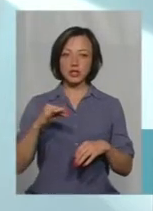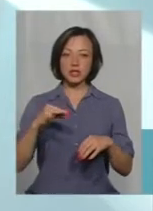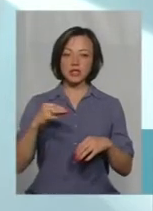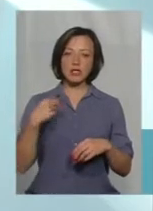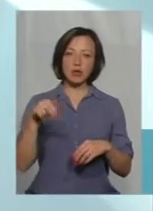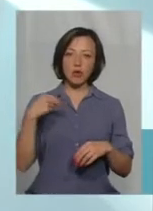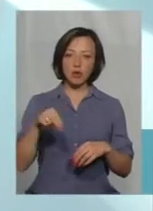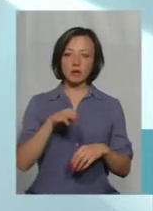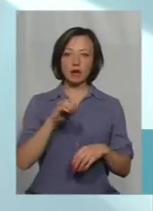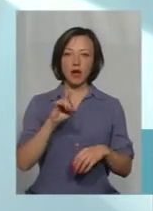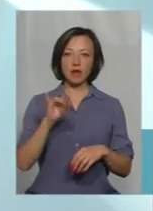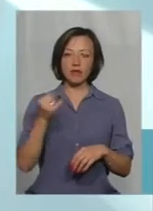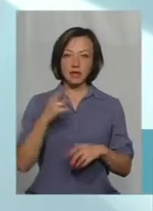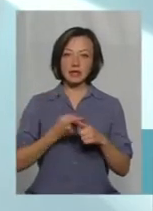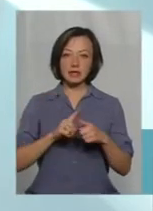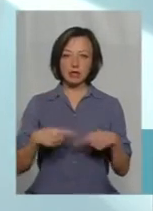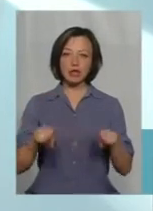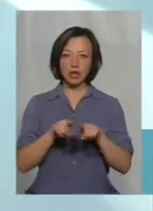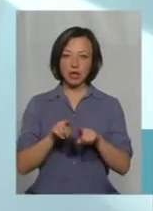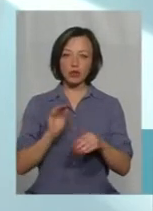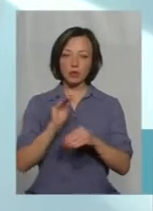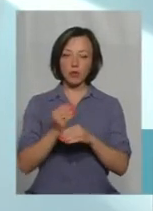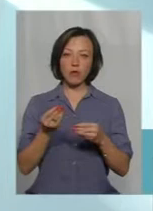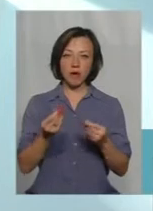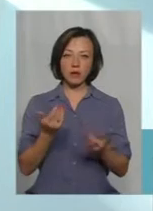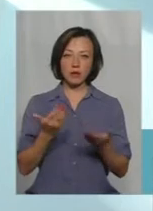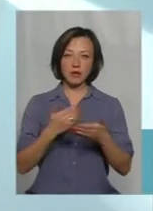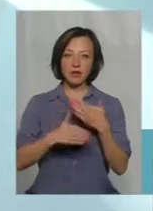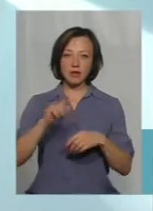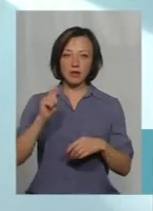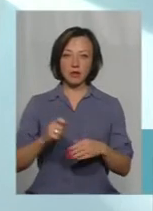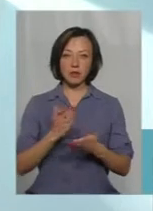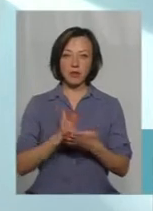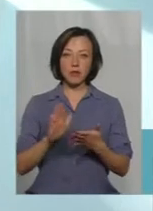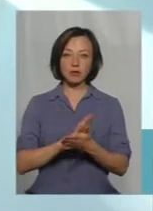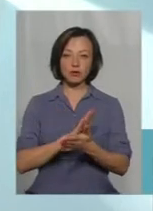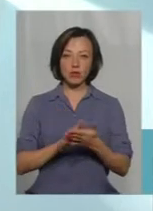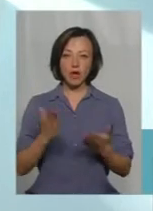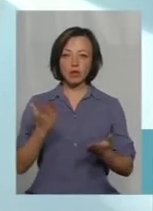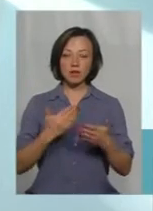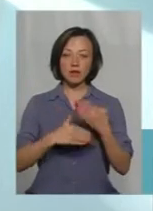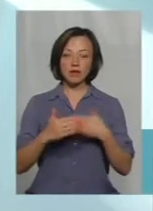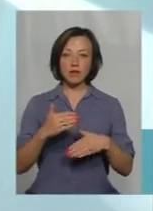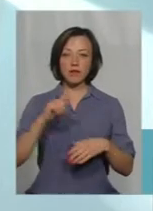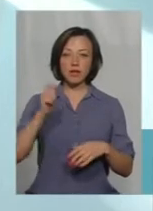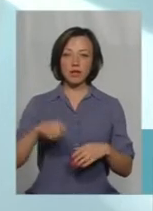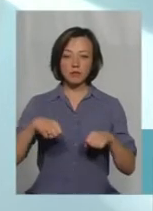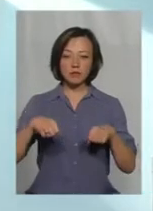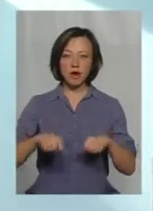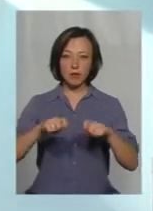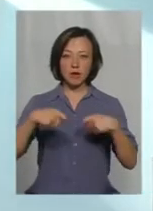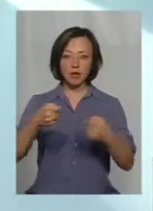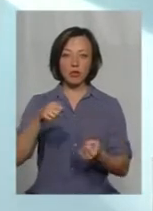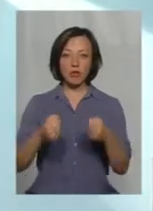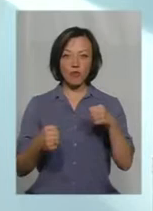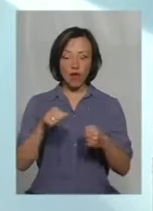потім Таврія, це теж йшла певна доплата, якщо це були інваліди війни, вони отримали безкоштовно. Якщо інвалід війни з правом передачі